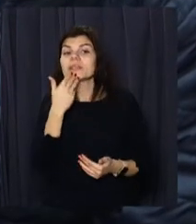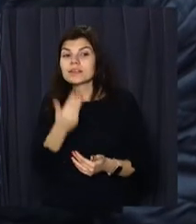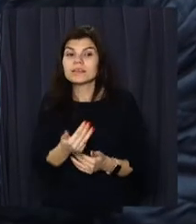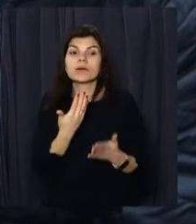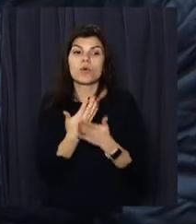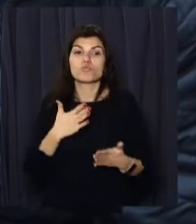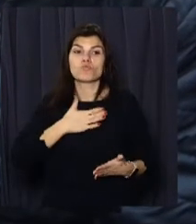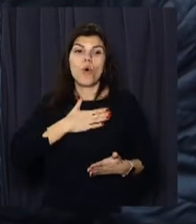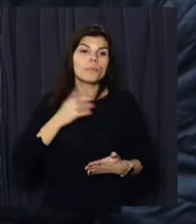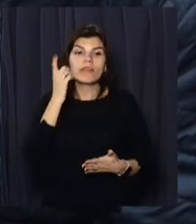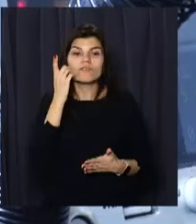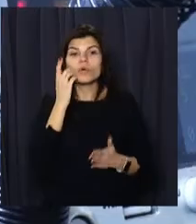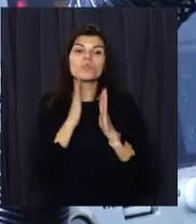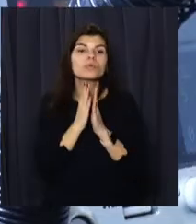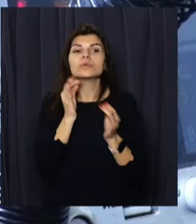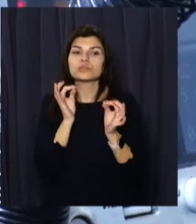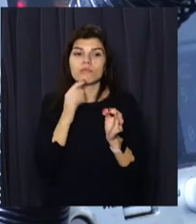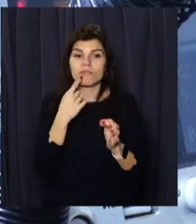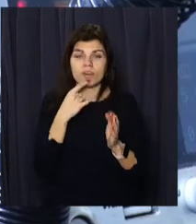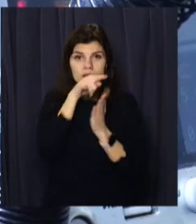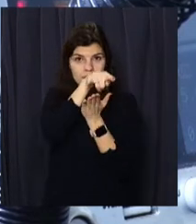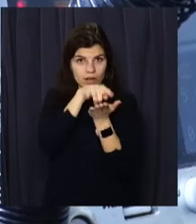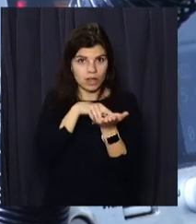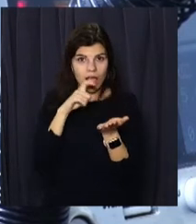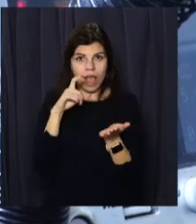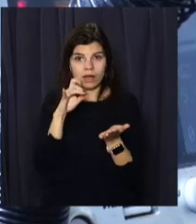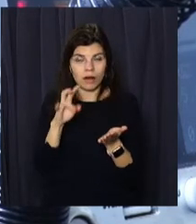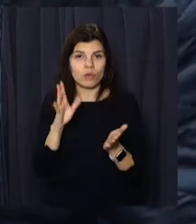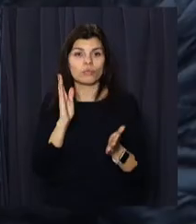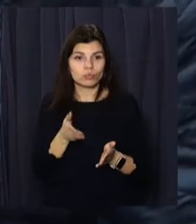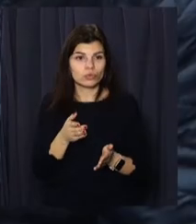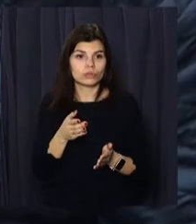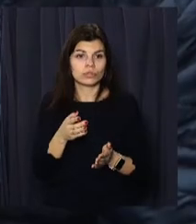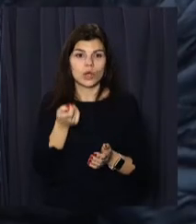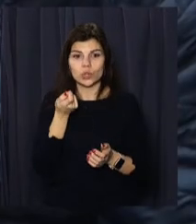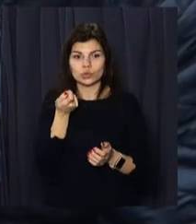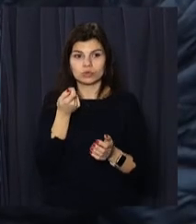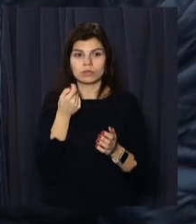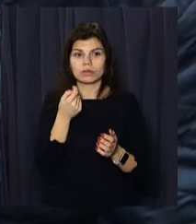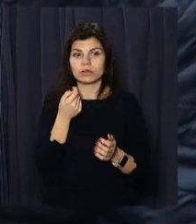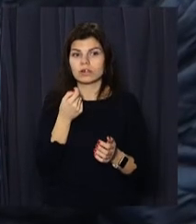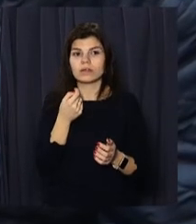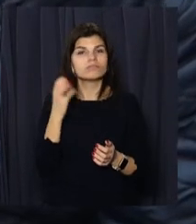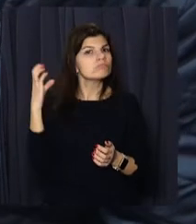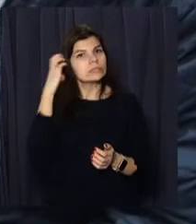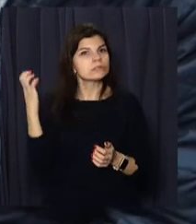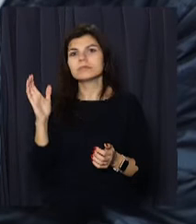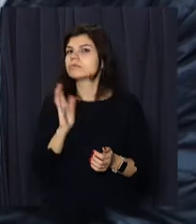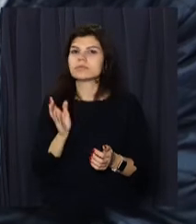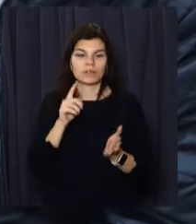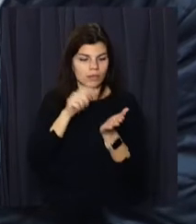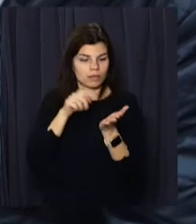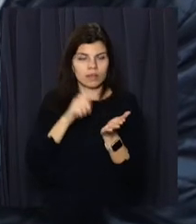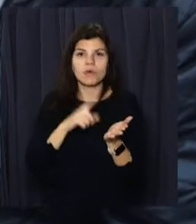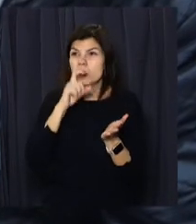діагноз моєму телефону. Екран, як ми вже говорили, буде трохи підтоплювати, не одразу, не моментальний буде відкриток